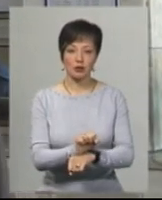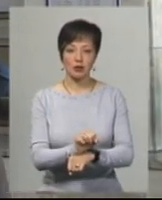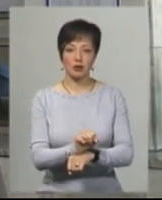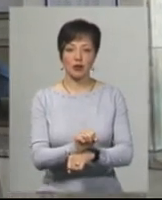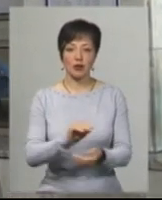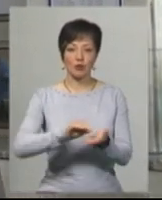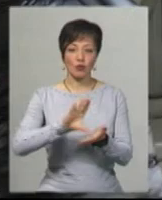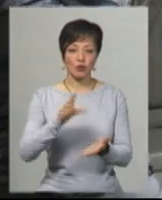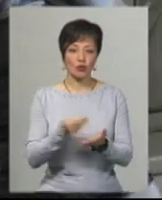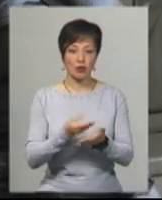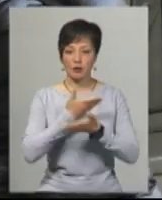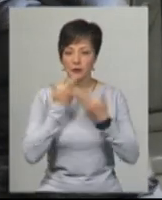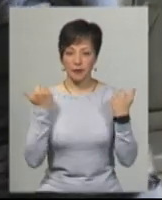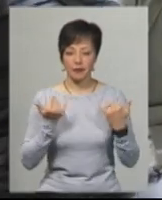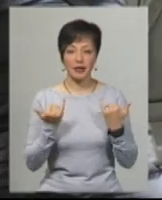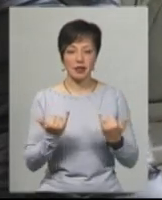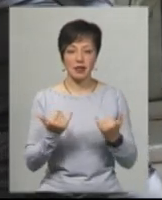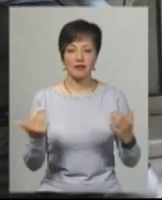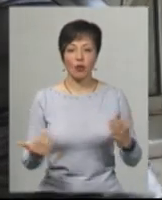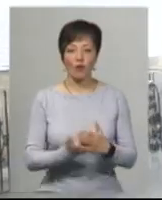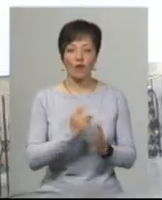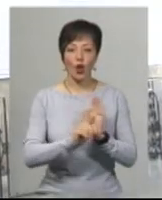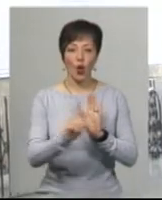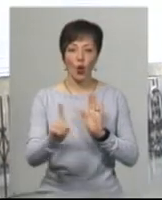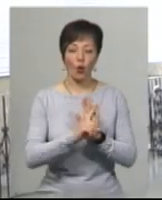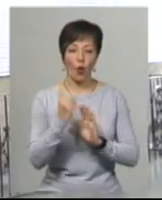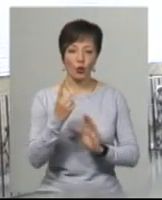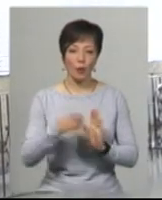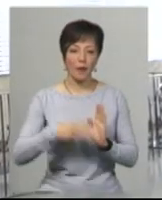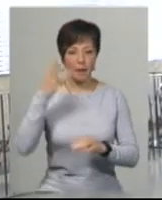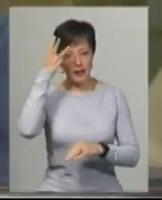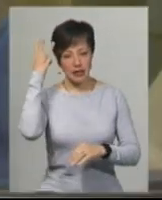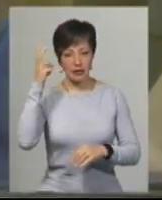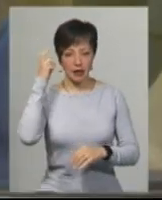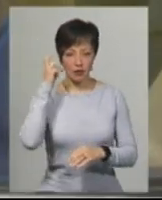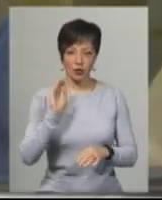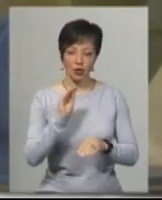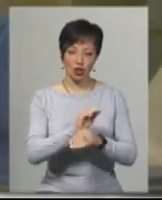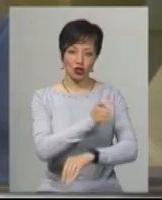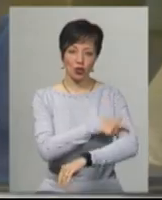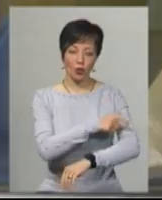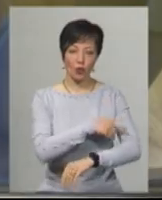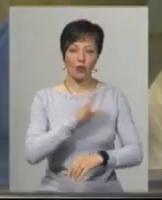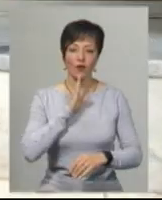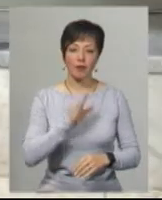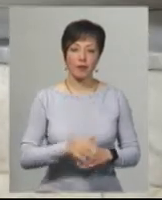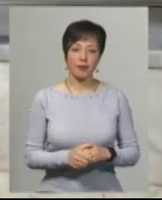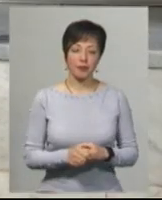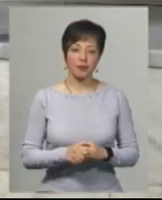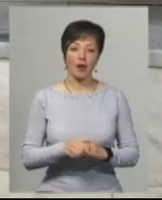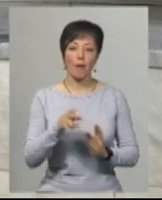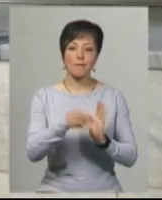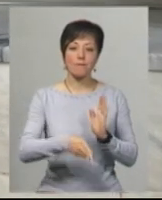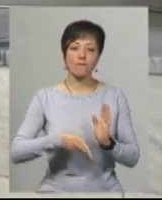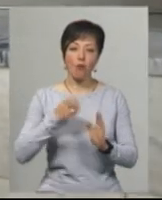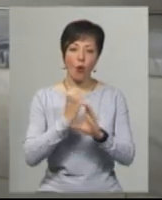надходження в бюджет не надходить. Наразі відновили рух одного потягу «Хмельницький Київ», додає чергове звидавання довідок Ірина Мельничук. Потяги